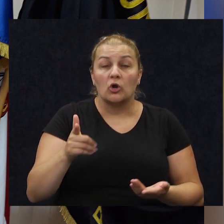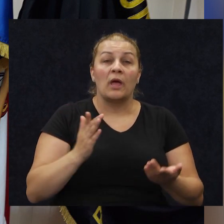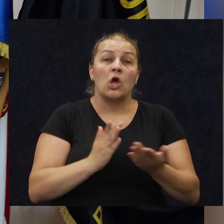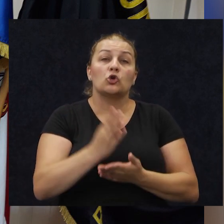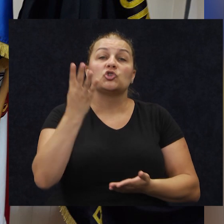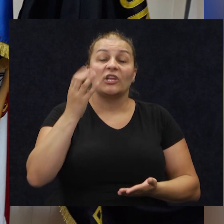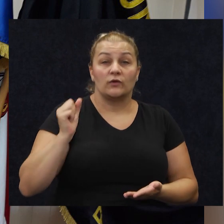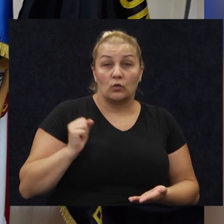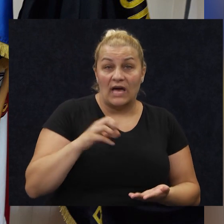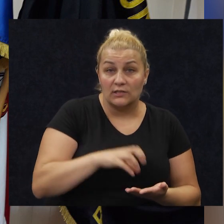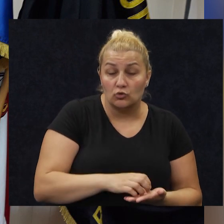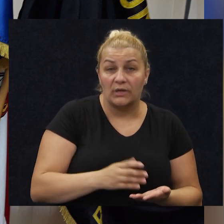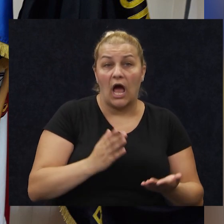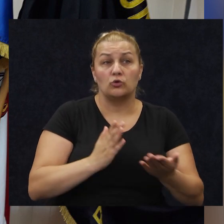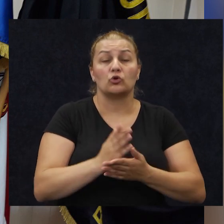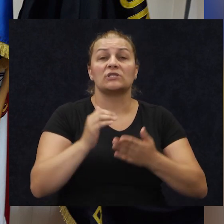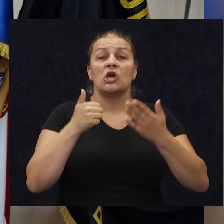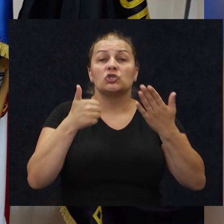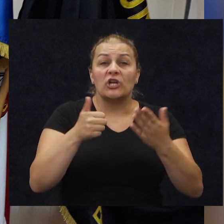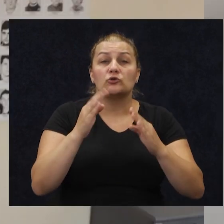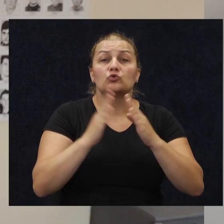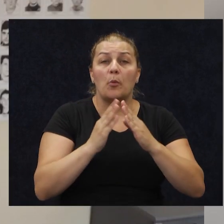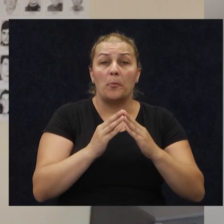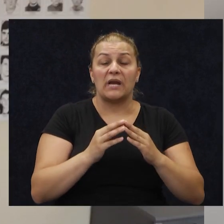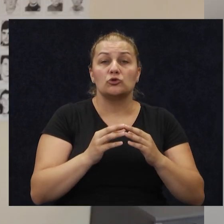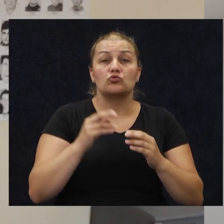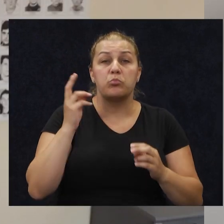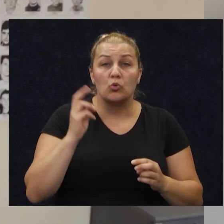4. gardijsku brigadu, kroz 6. domovransku puhovniju.